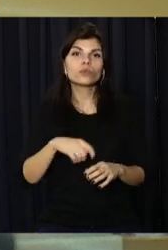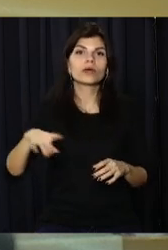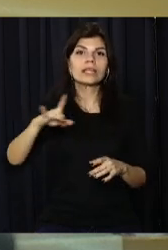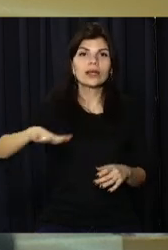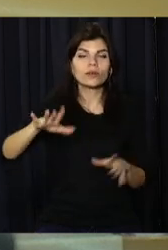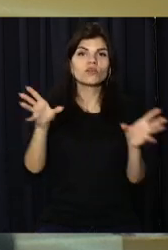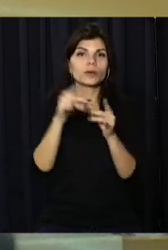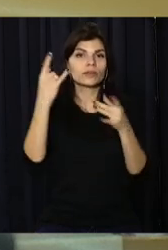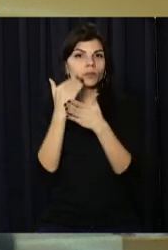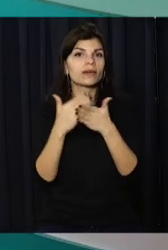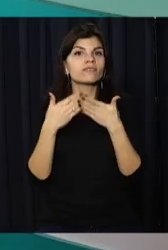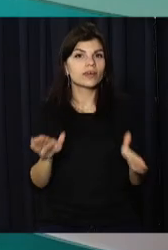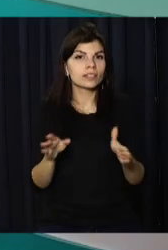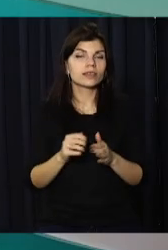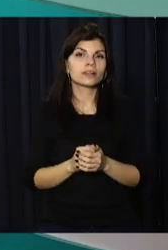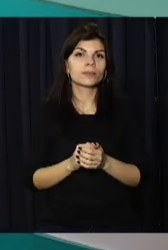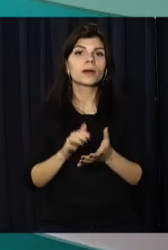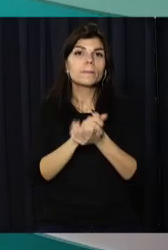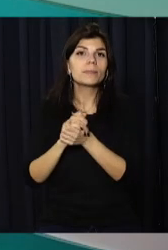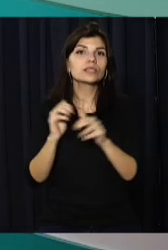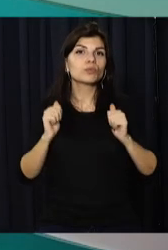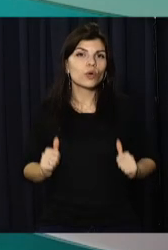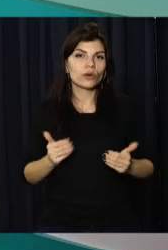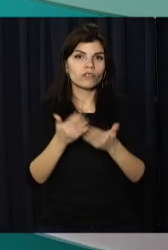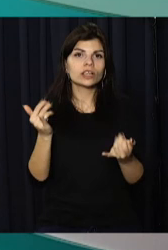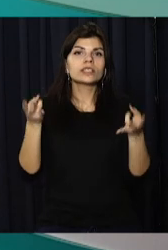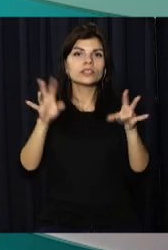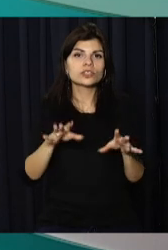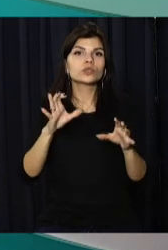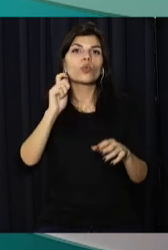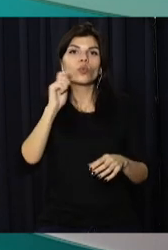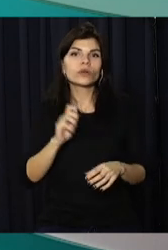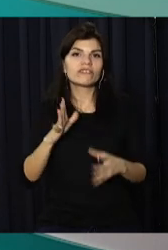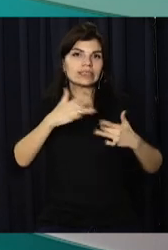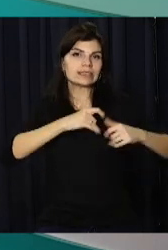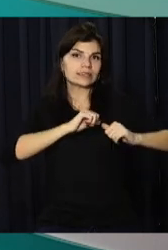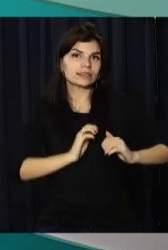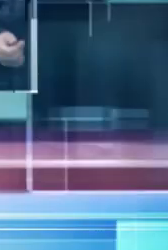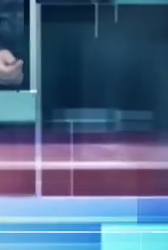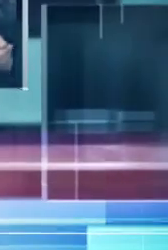разом з відкритим. Миру вам, спокою та залишайтесь із Україною в серці.